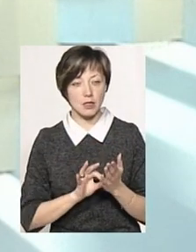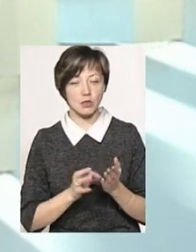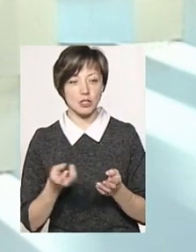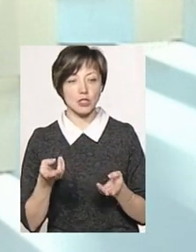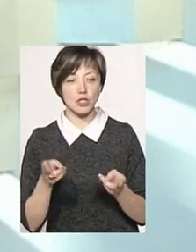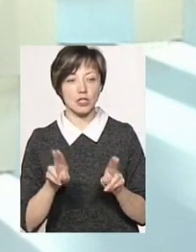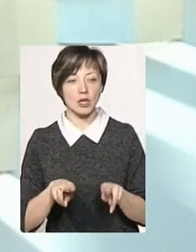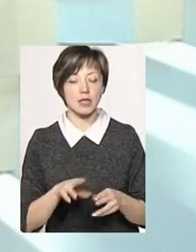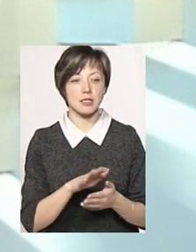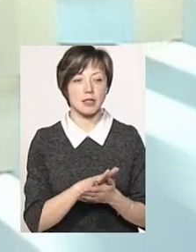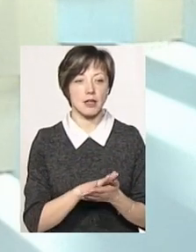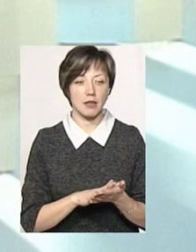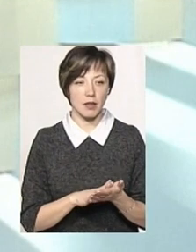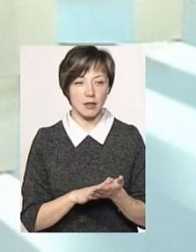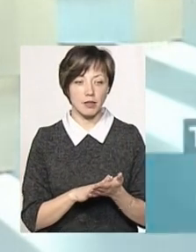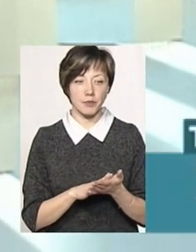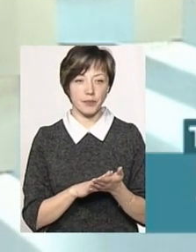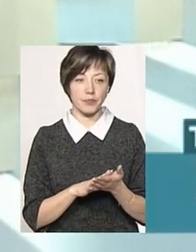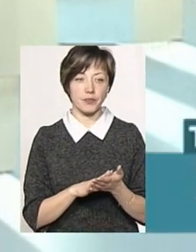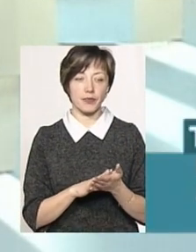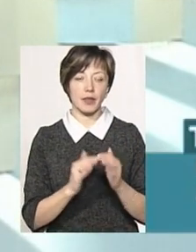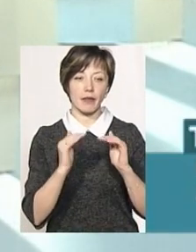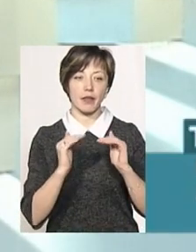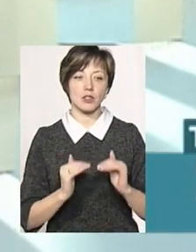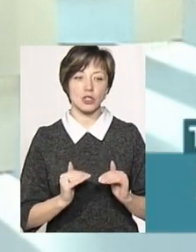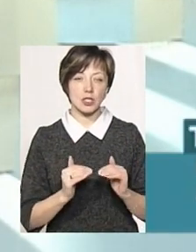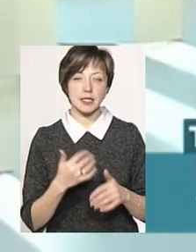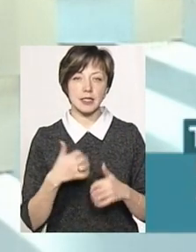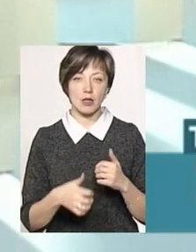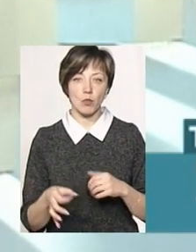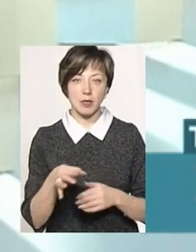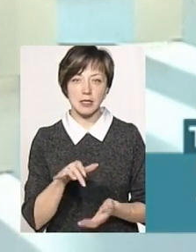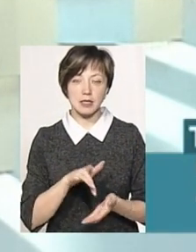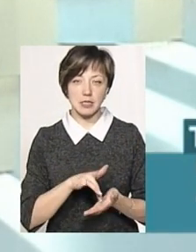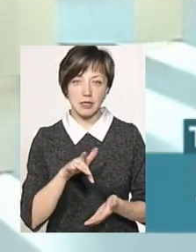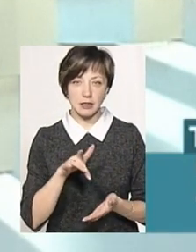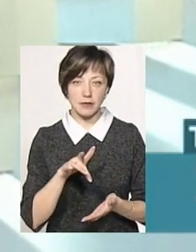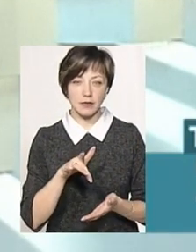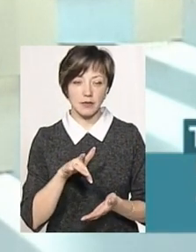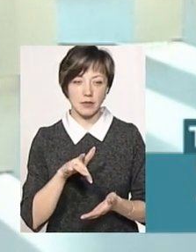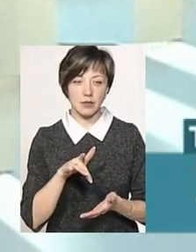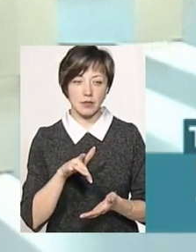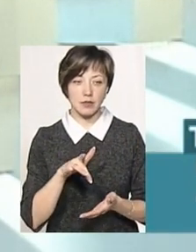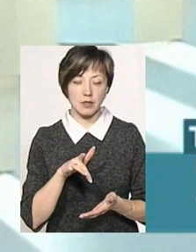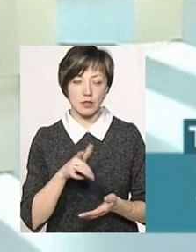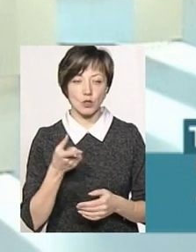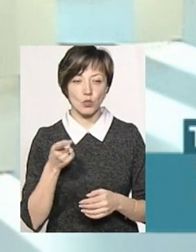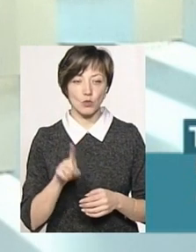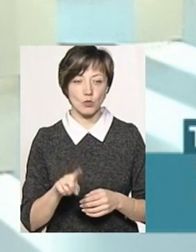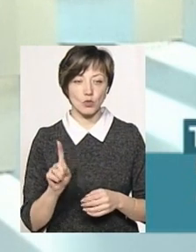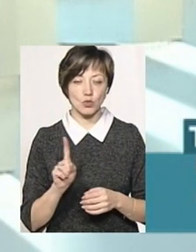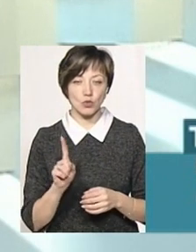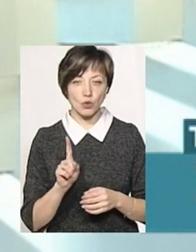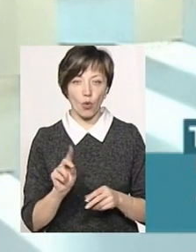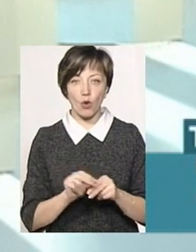залишається і надалі одним, якщо не самим нижчим серед обласних центрів, і не тільки серед обласних центрів, тому що